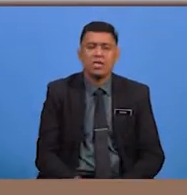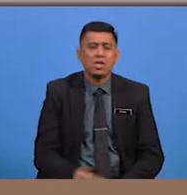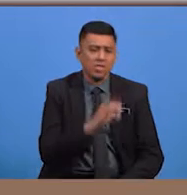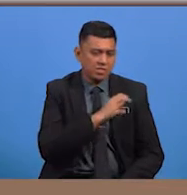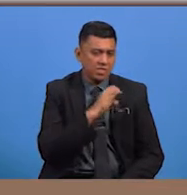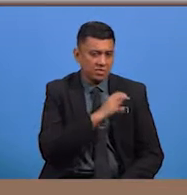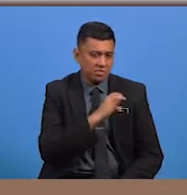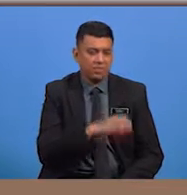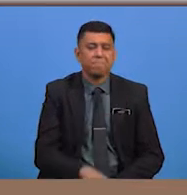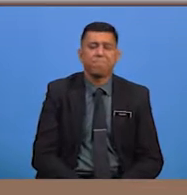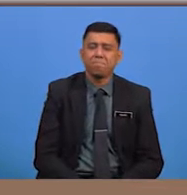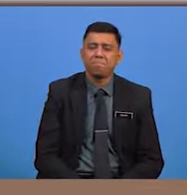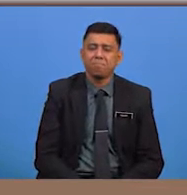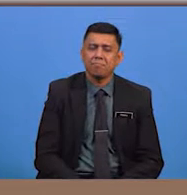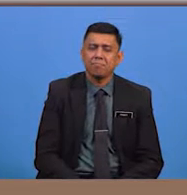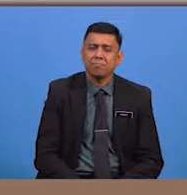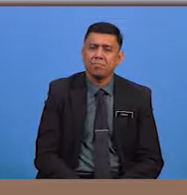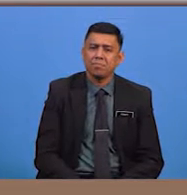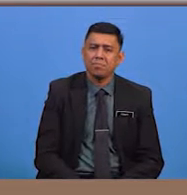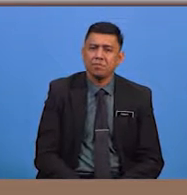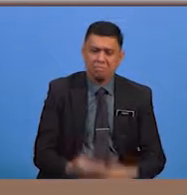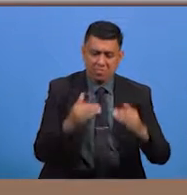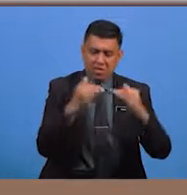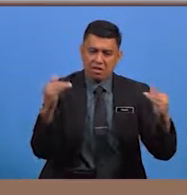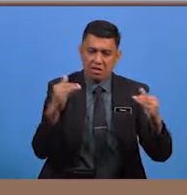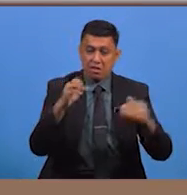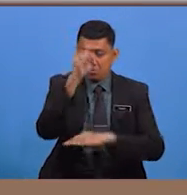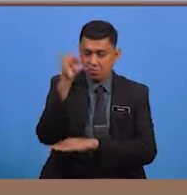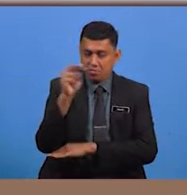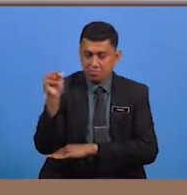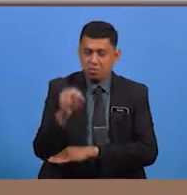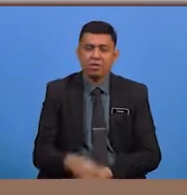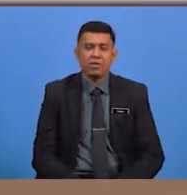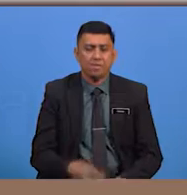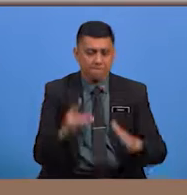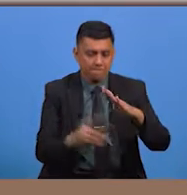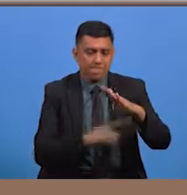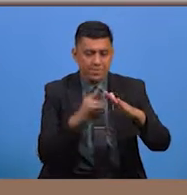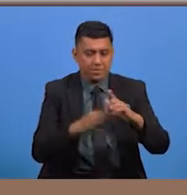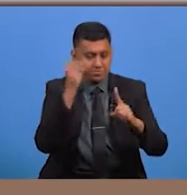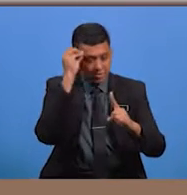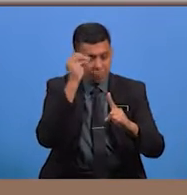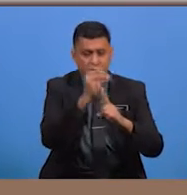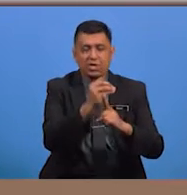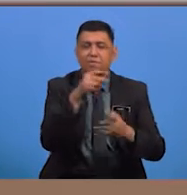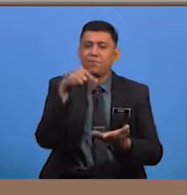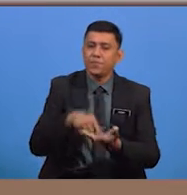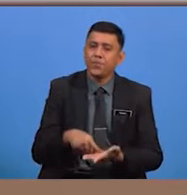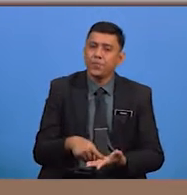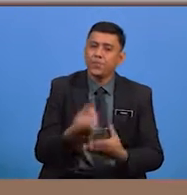dan estetika Arah soalan yang boleh ditanya berdasarkan objektif ini